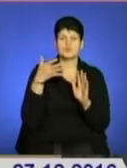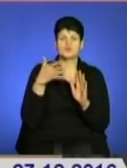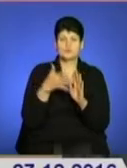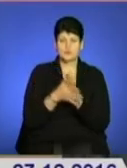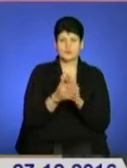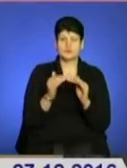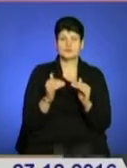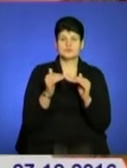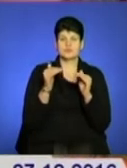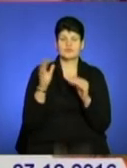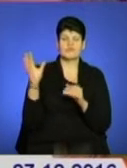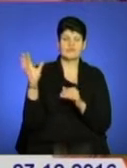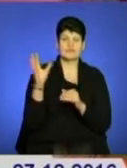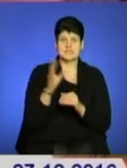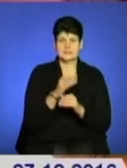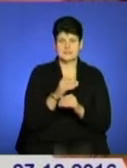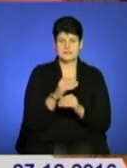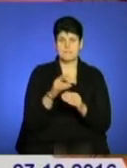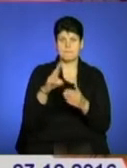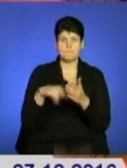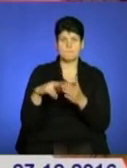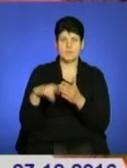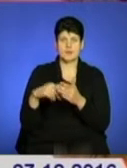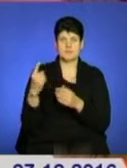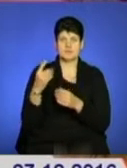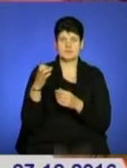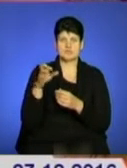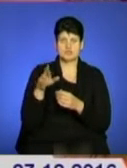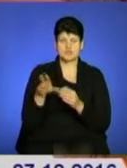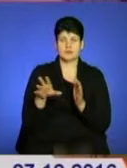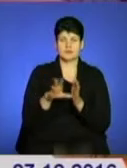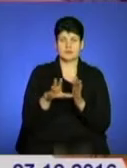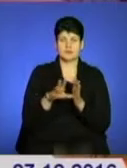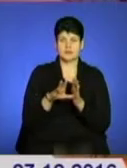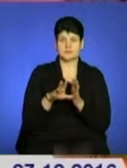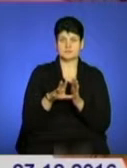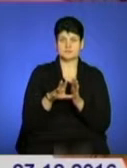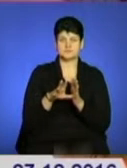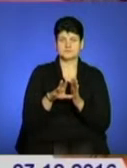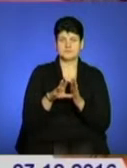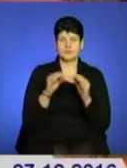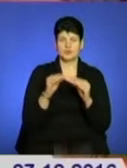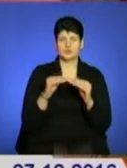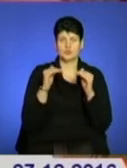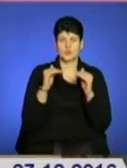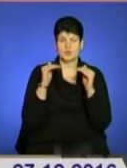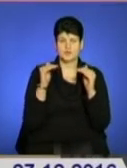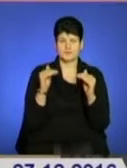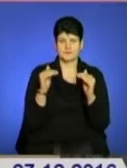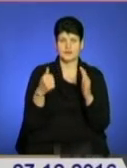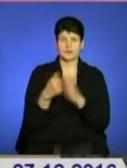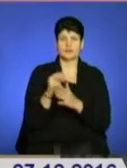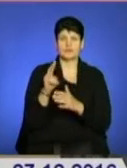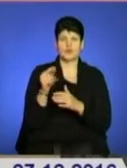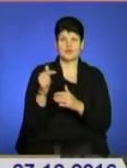зростуть всі податки з 1 січня, електроенергія дорожчає до 2